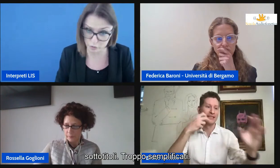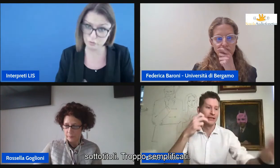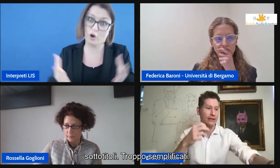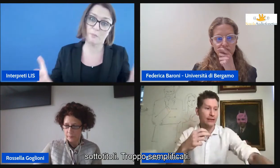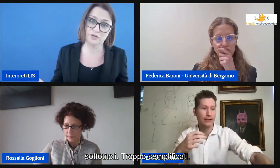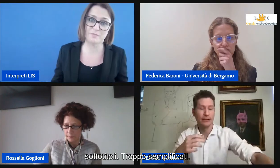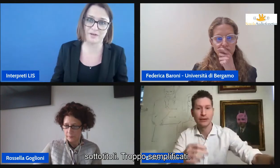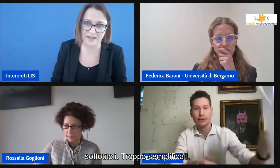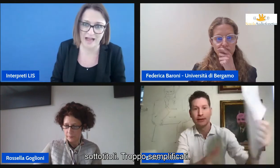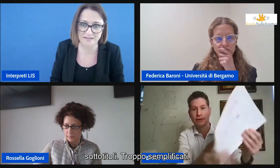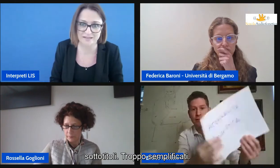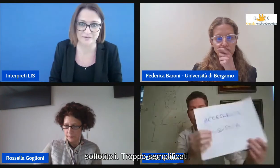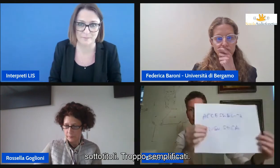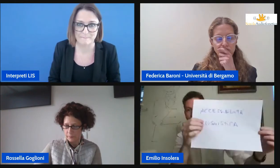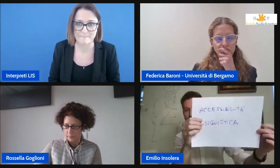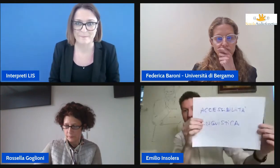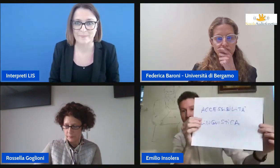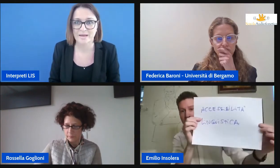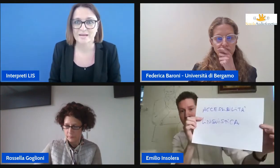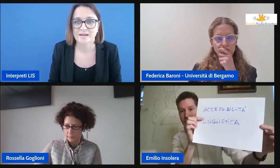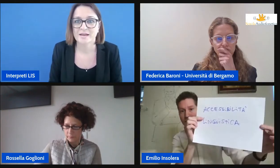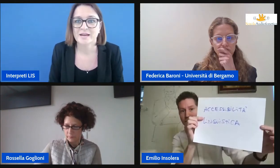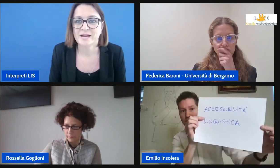troppo semplificati